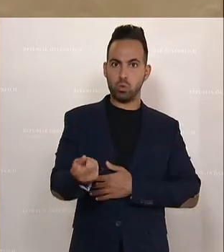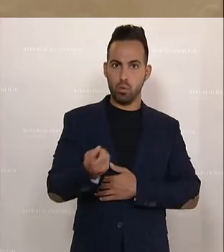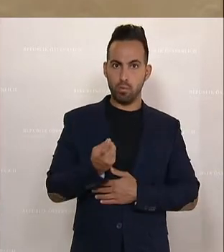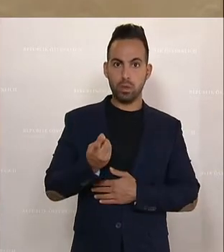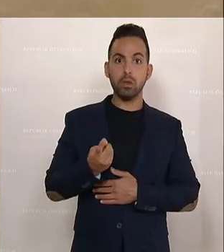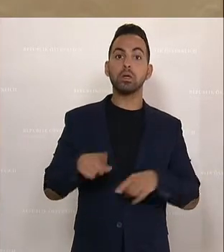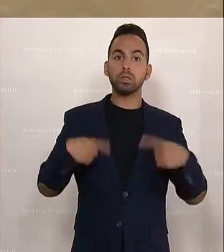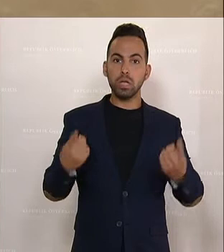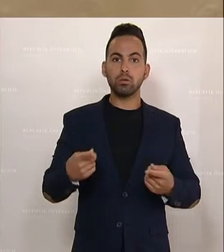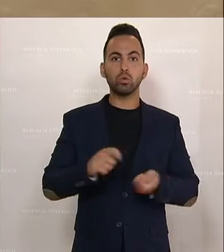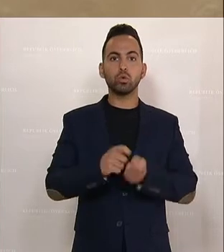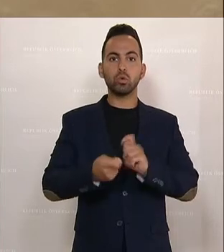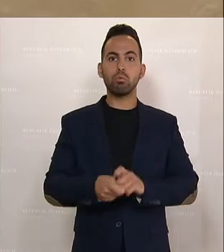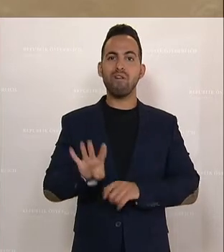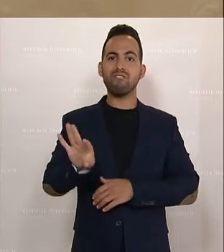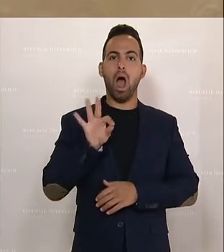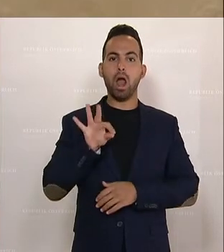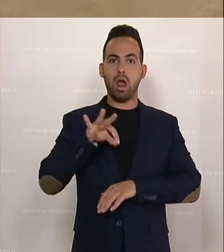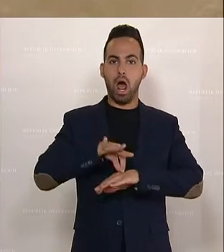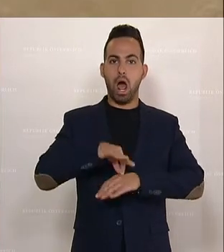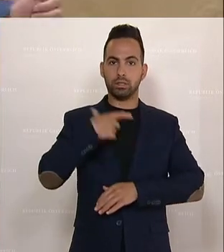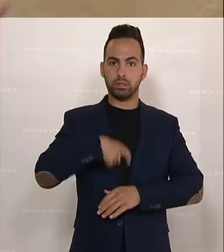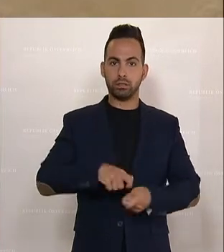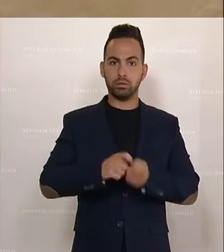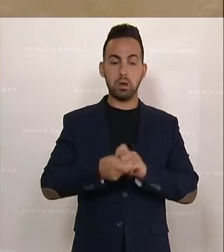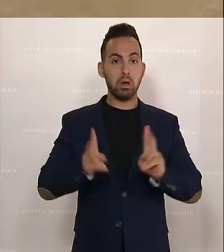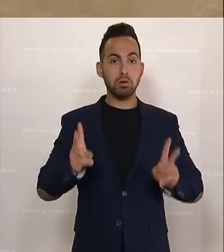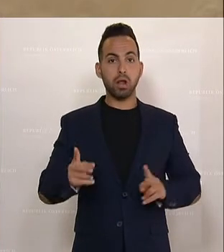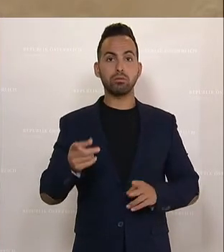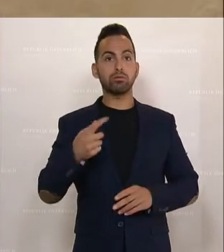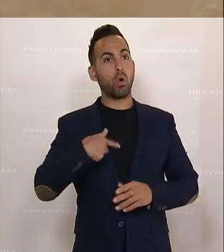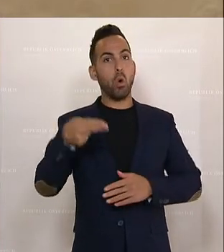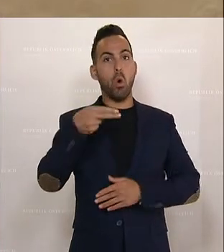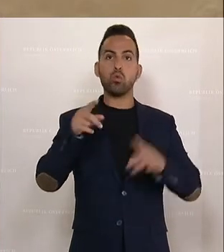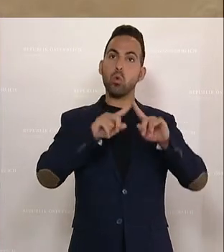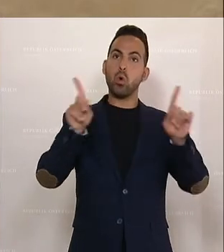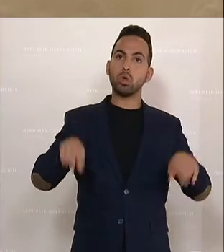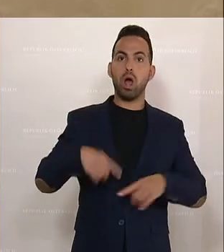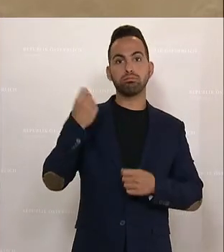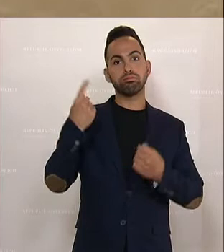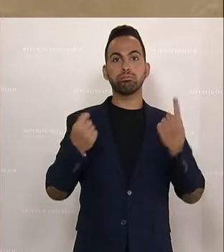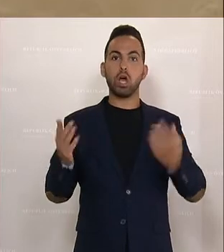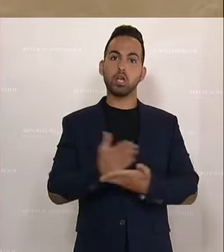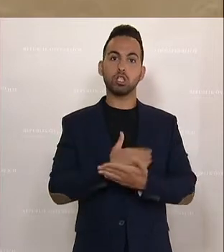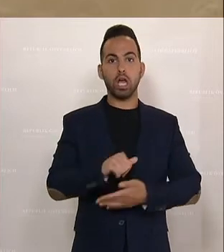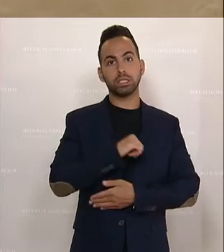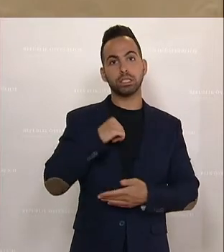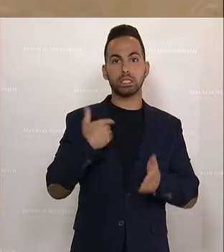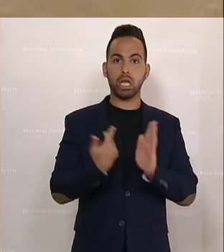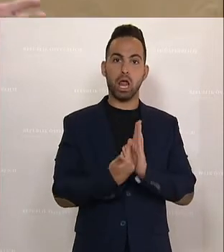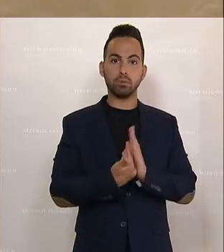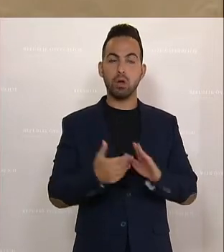sie wird Wahlärztin, Wahlarzt. Kann freihändig die Honorare festlegen. Und die